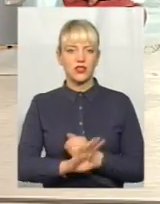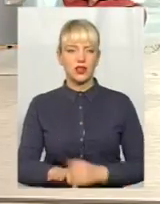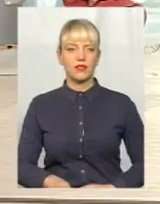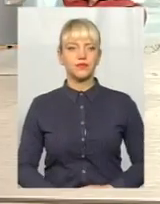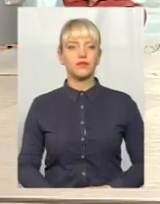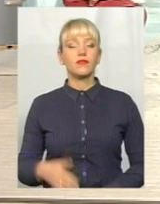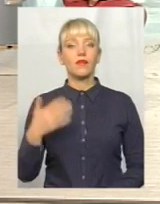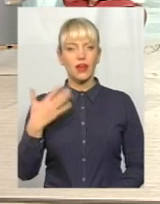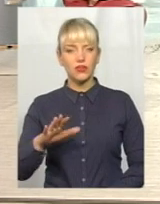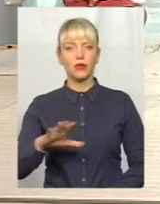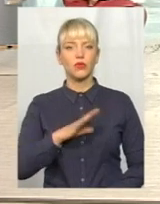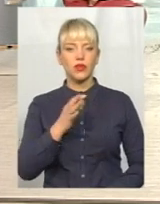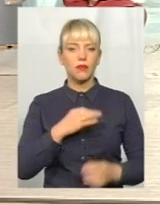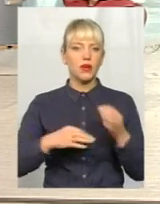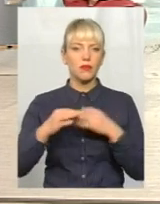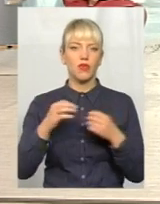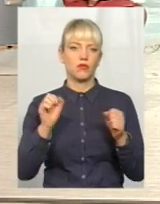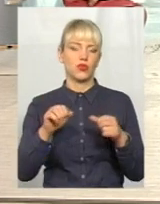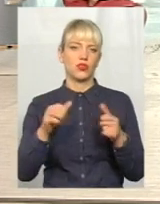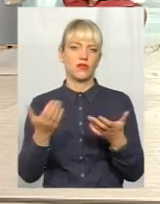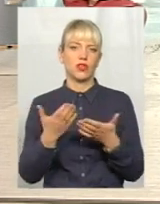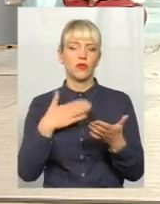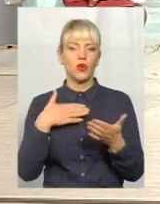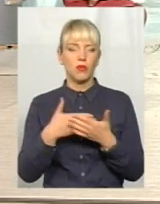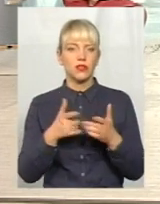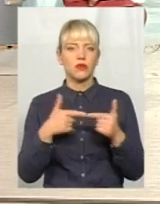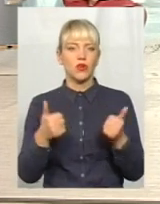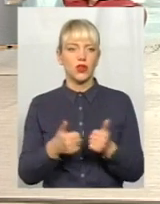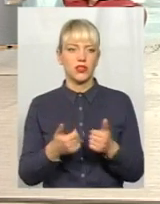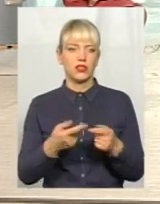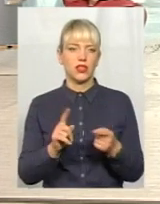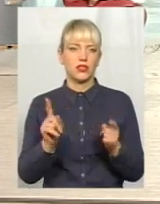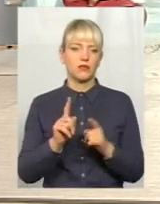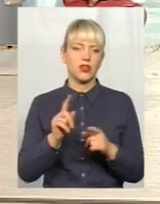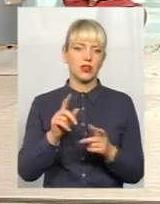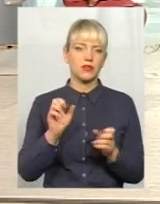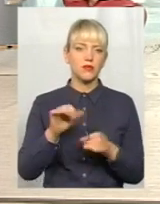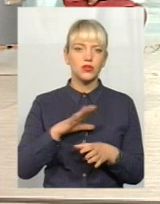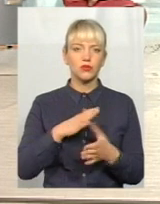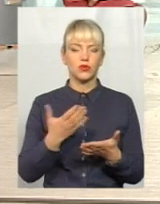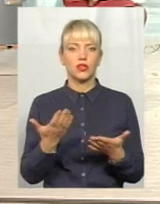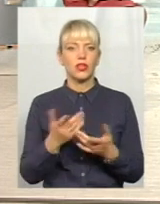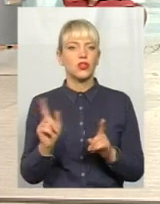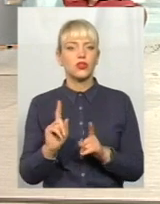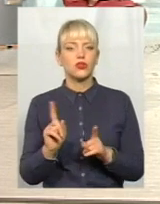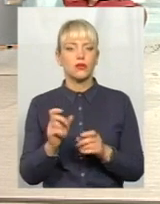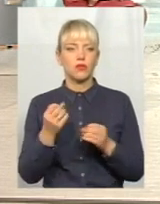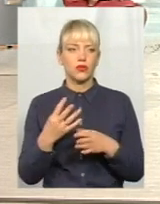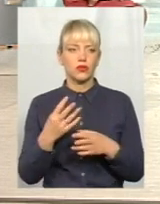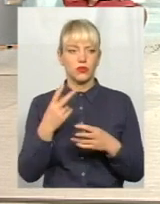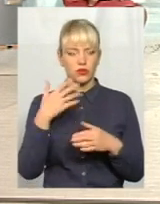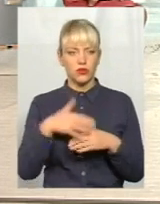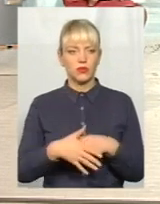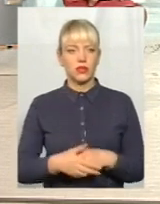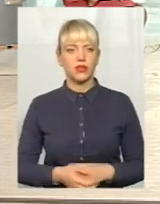перемовини, можливо, з якимись громадськими організаціями, можливо, релігійними, щоб просто розуміти картину?